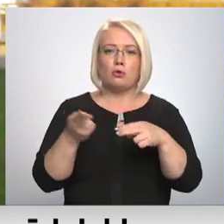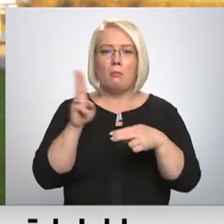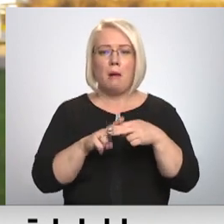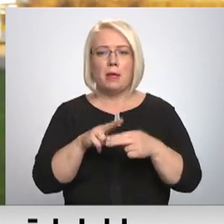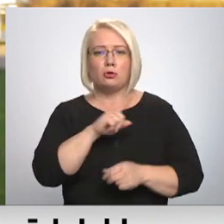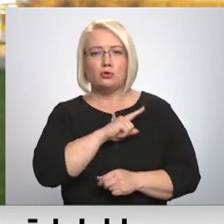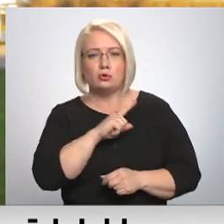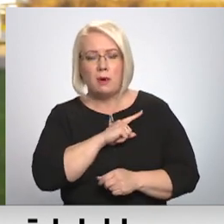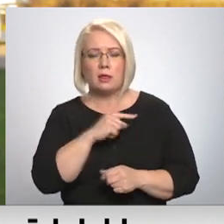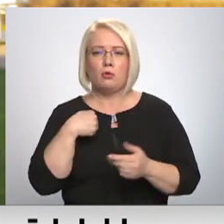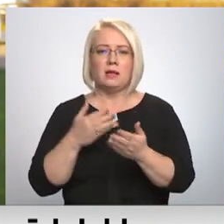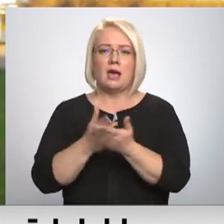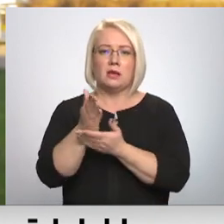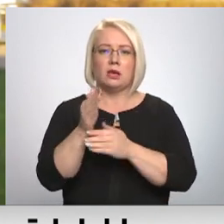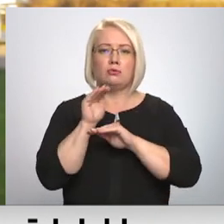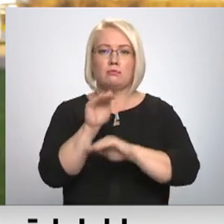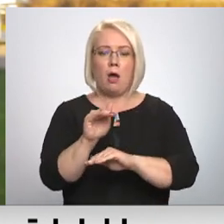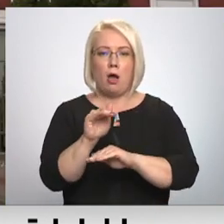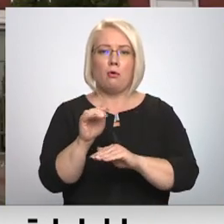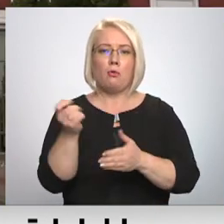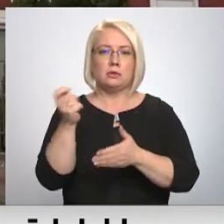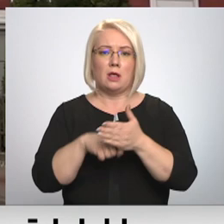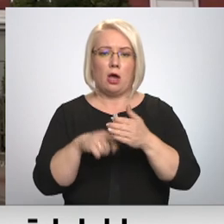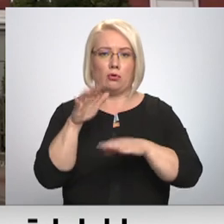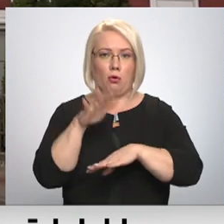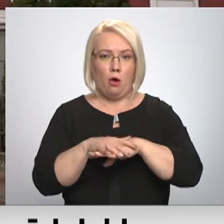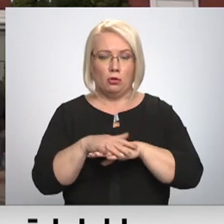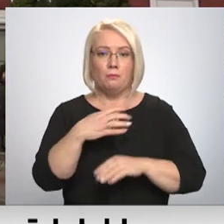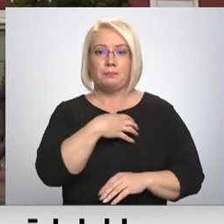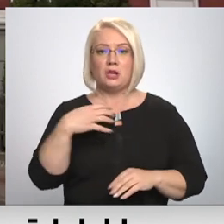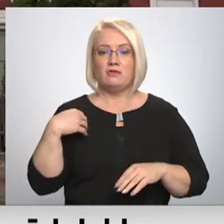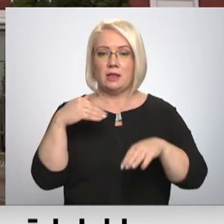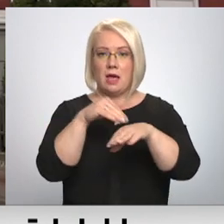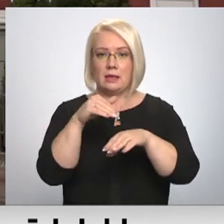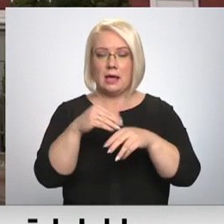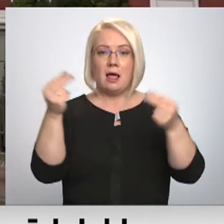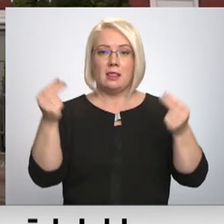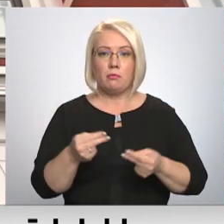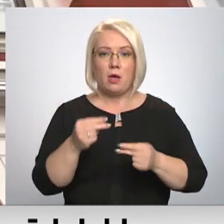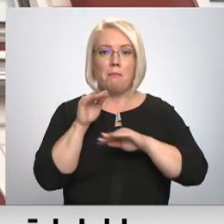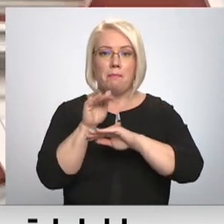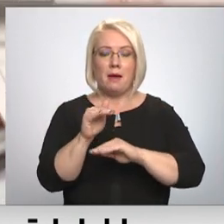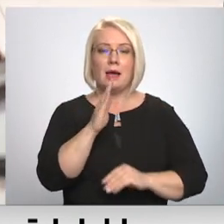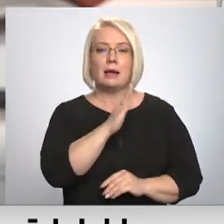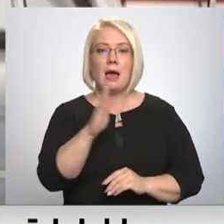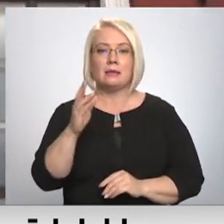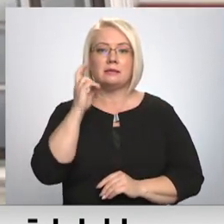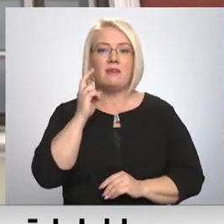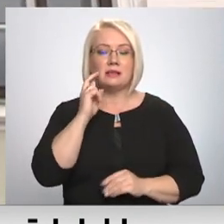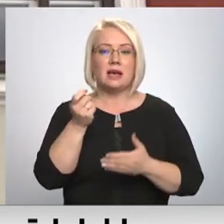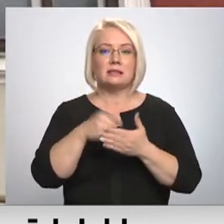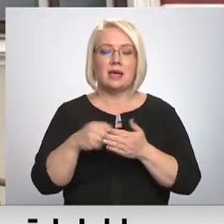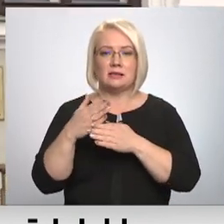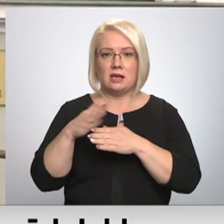aiziet uz to banku un slēgtu kontu. Pašvaldība atgādina, ka līgumus ar banku katrs vecāks lēdz atsevišķi un